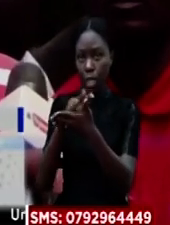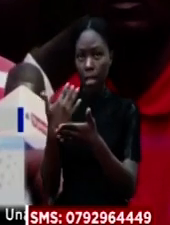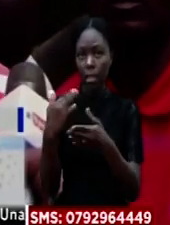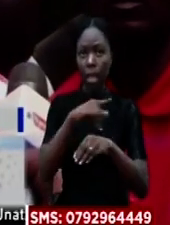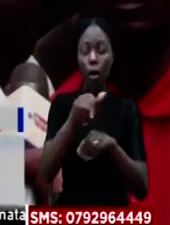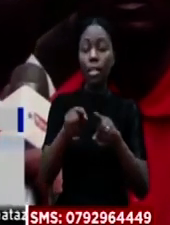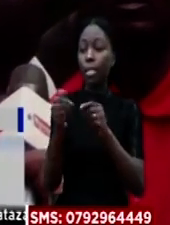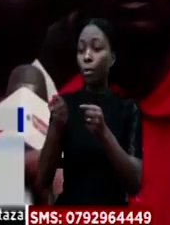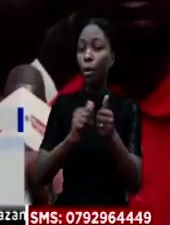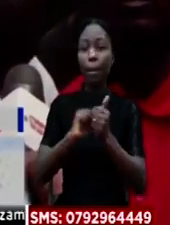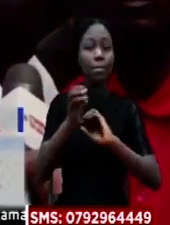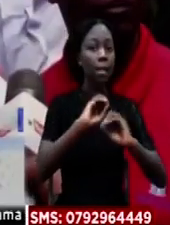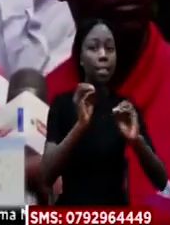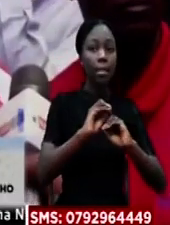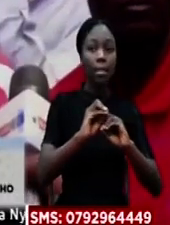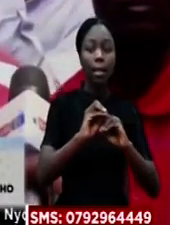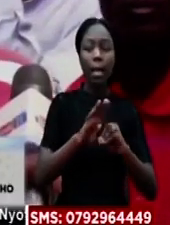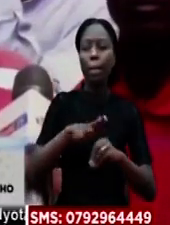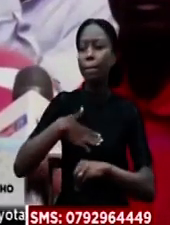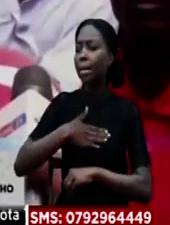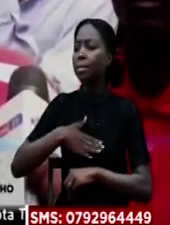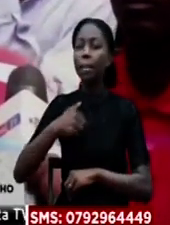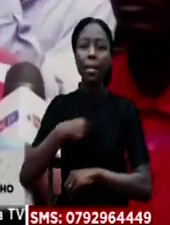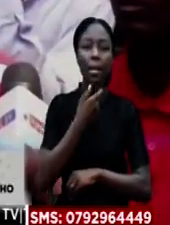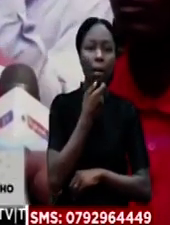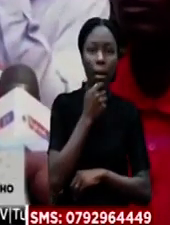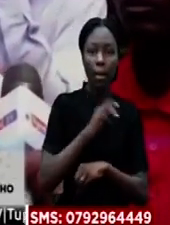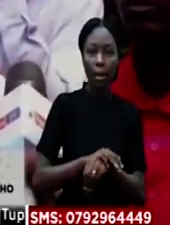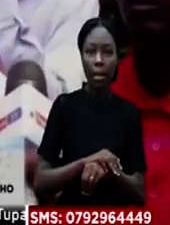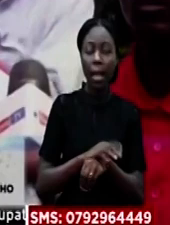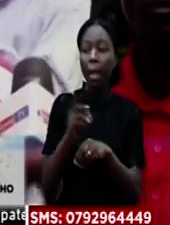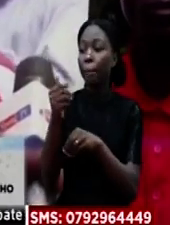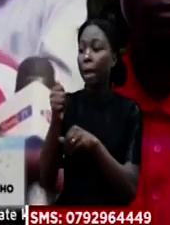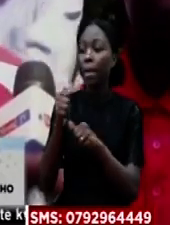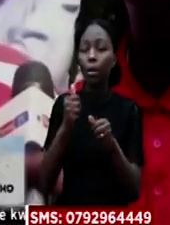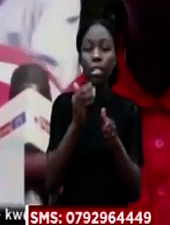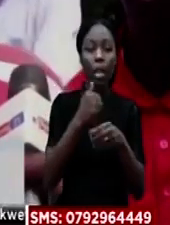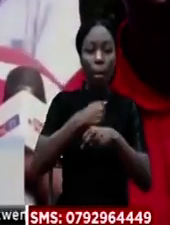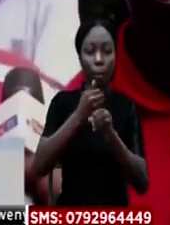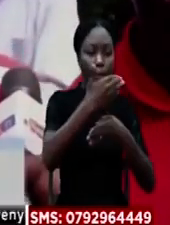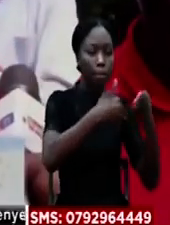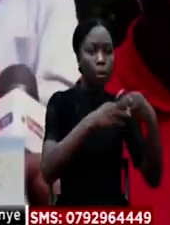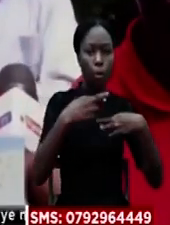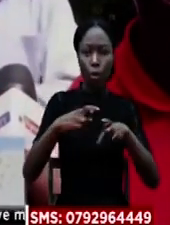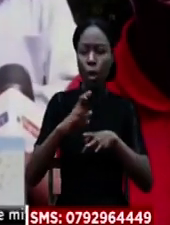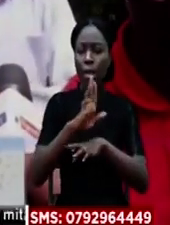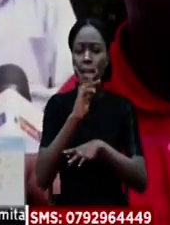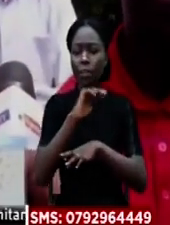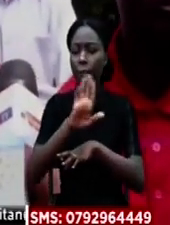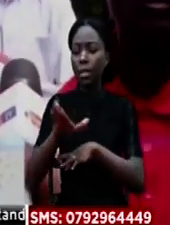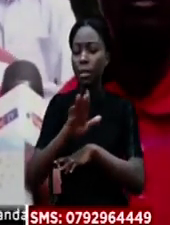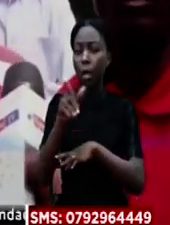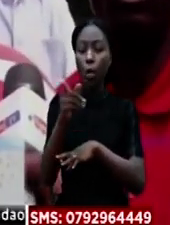Gari haiwezi tufikia Sasa huwa na shanga Izi pesa za kutengeza barabara Uwa zinakuama wapi